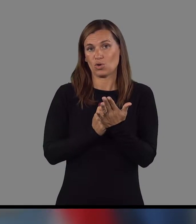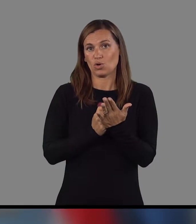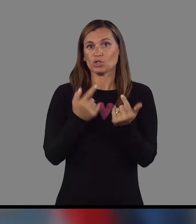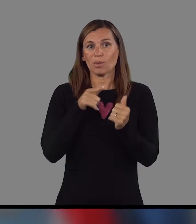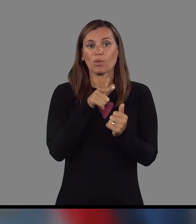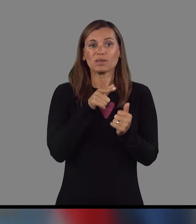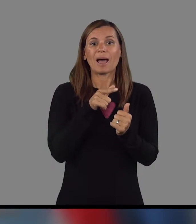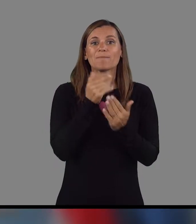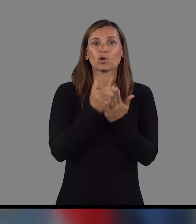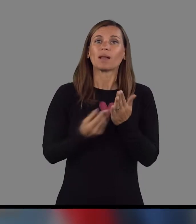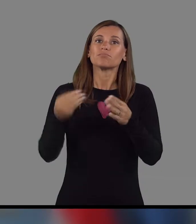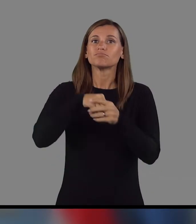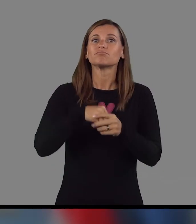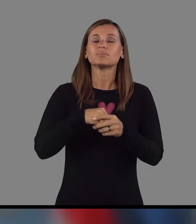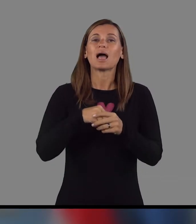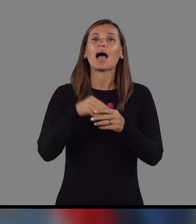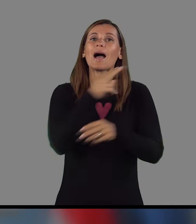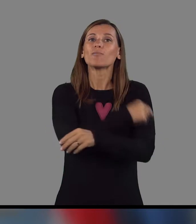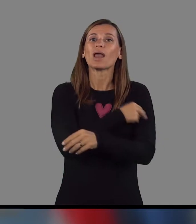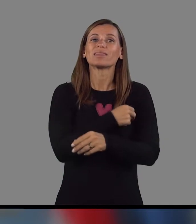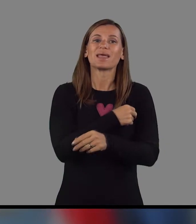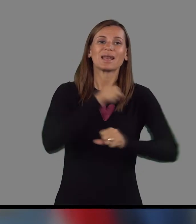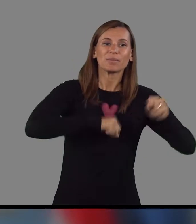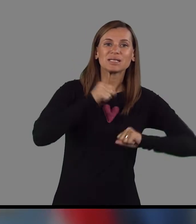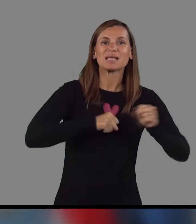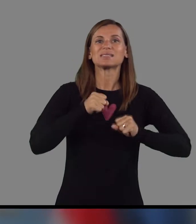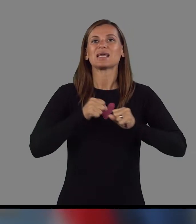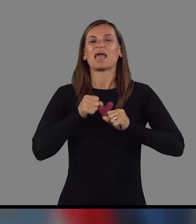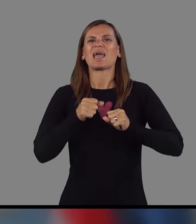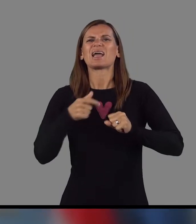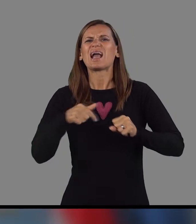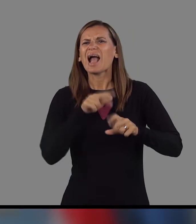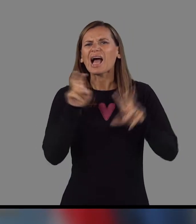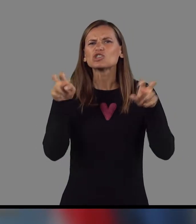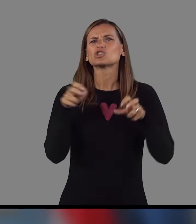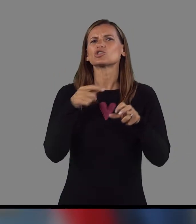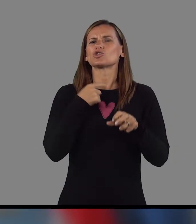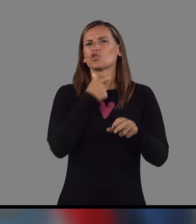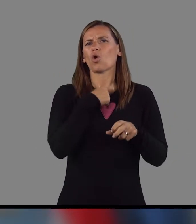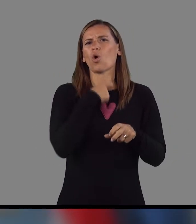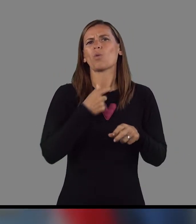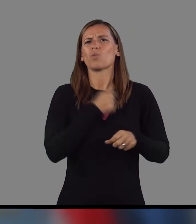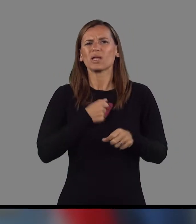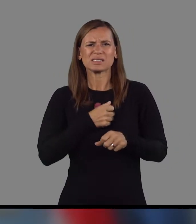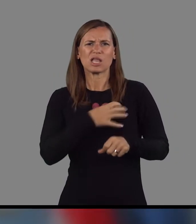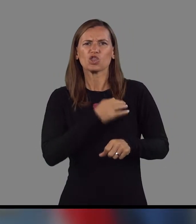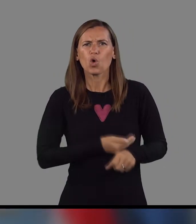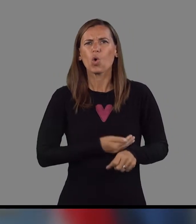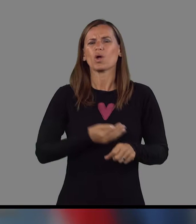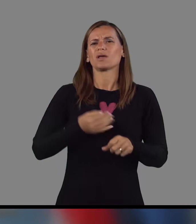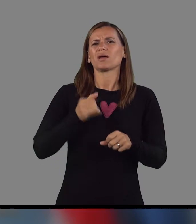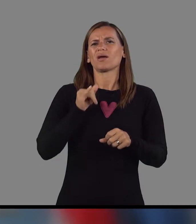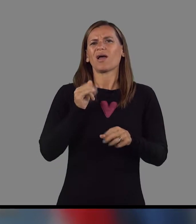ta program obrstijo ambulante rehabilitacije, fizijatrije, gastroenterologije, ginekologije, bolezni dojk, infektologije,